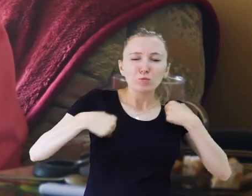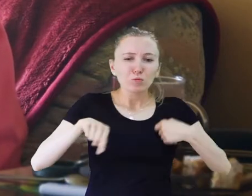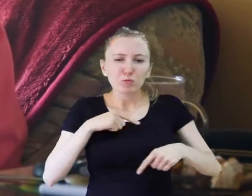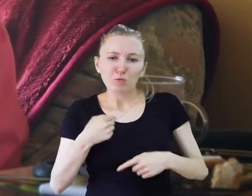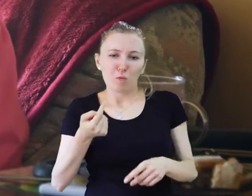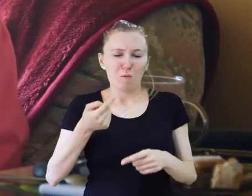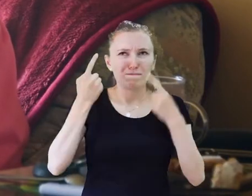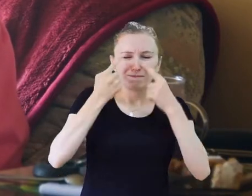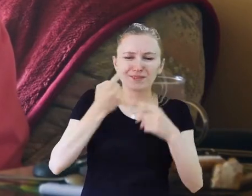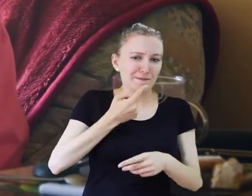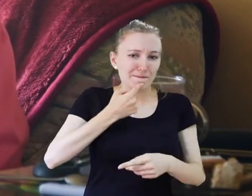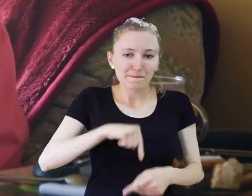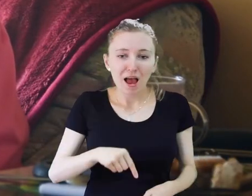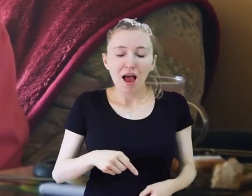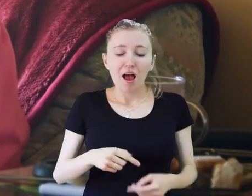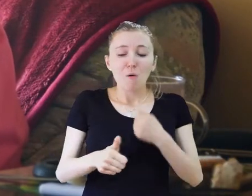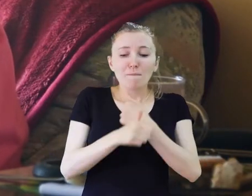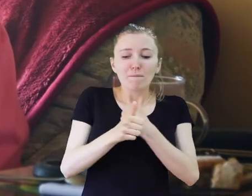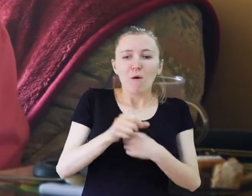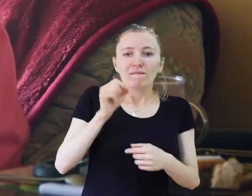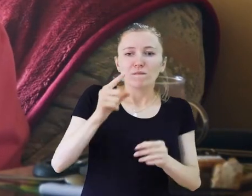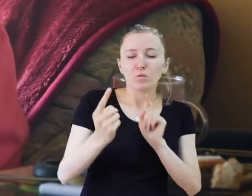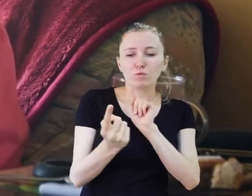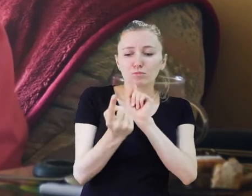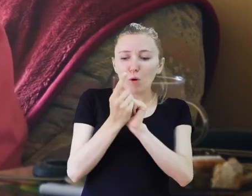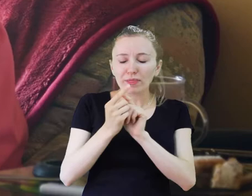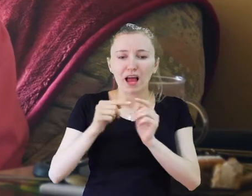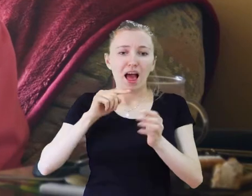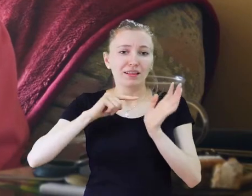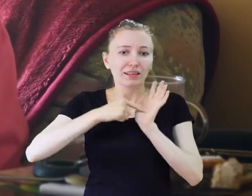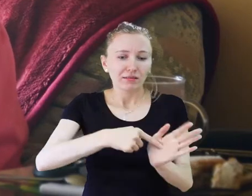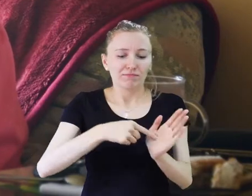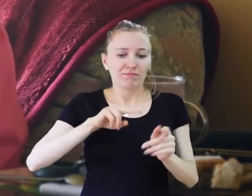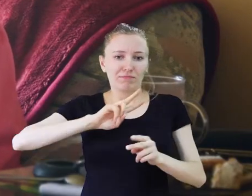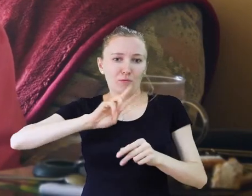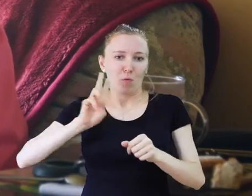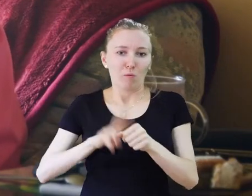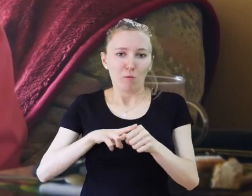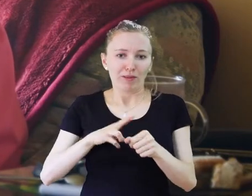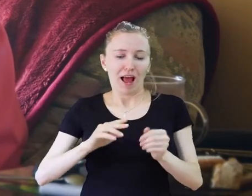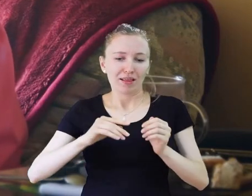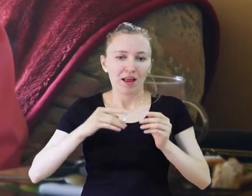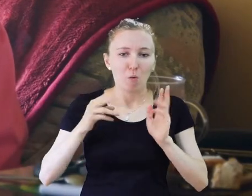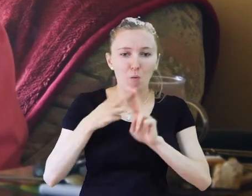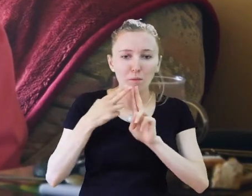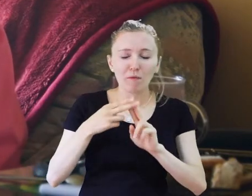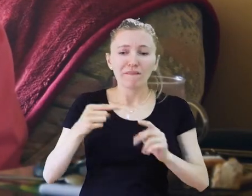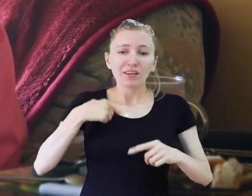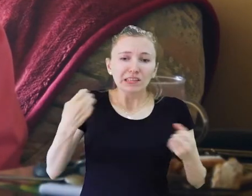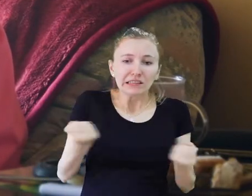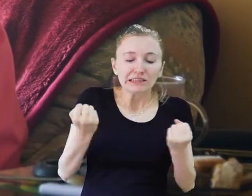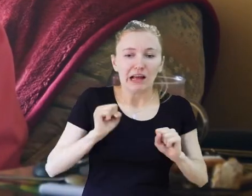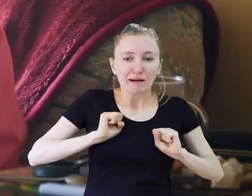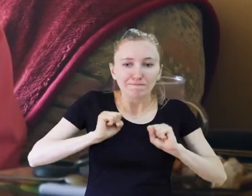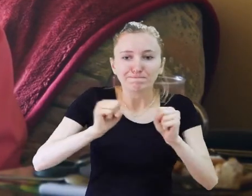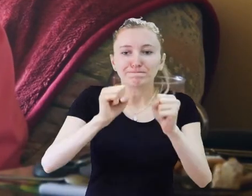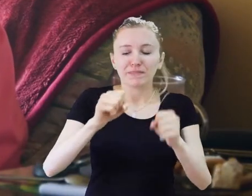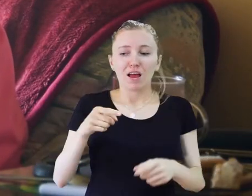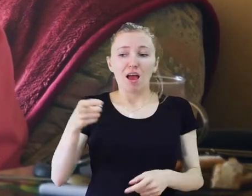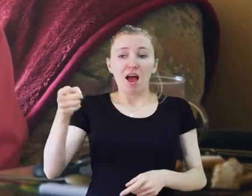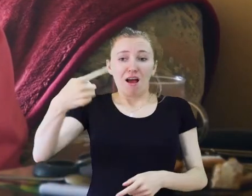bo mniej myślałam o tym, co mnie boli, bo dany termin mnie umówiła na spotkanie, prawda? Nie